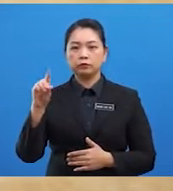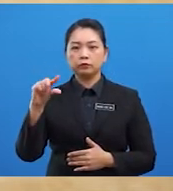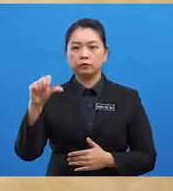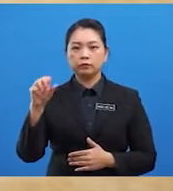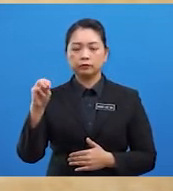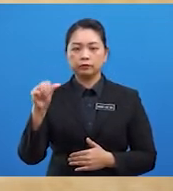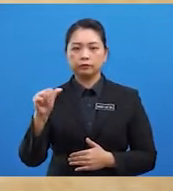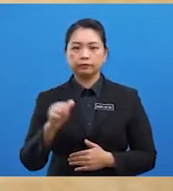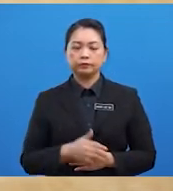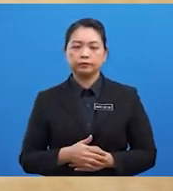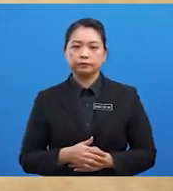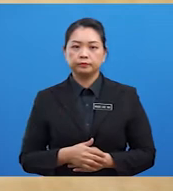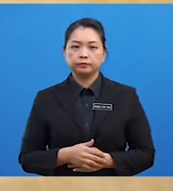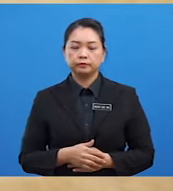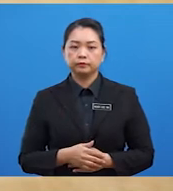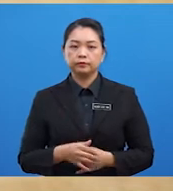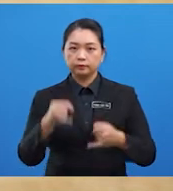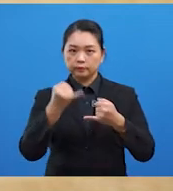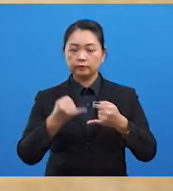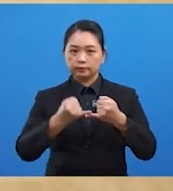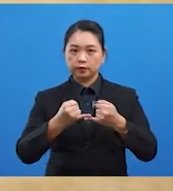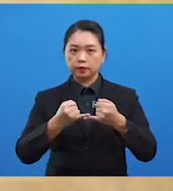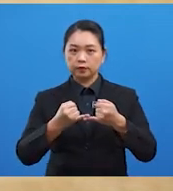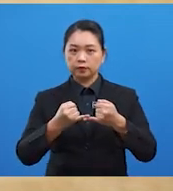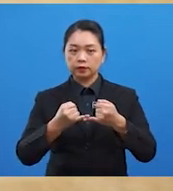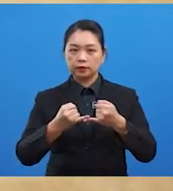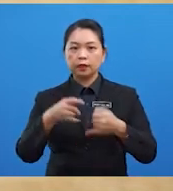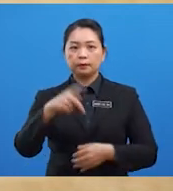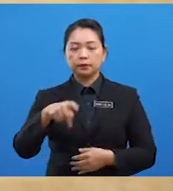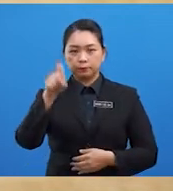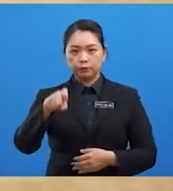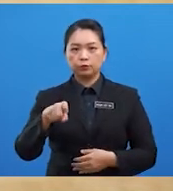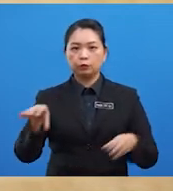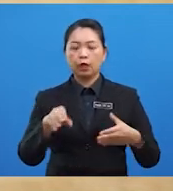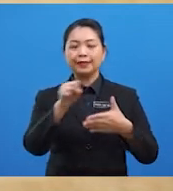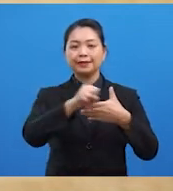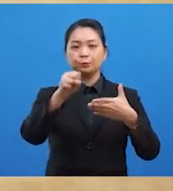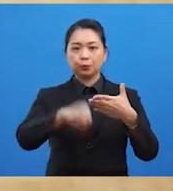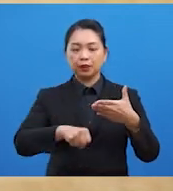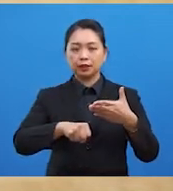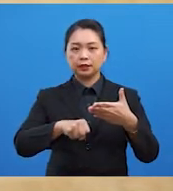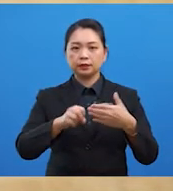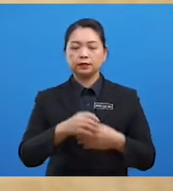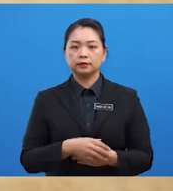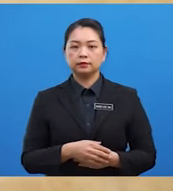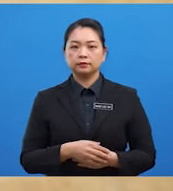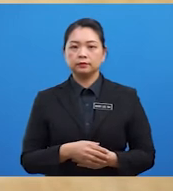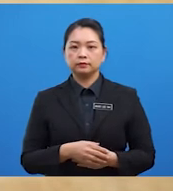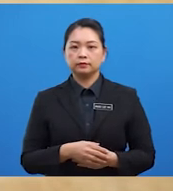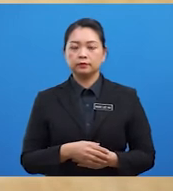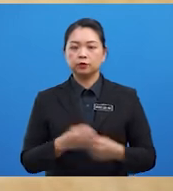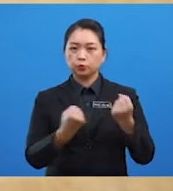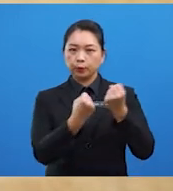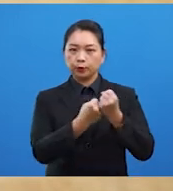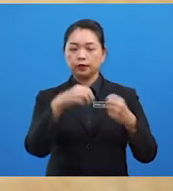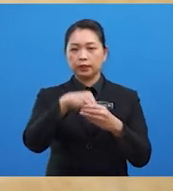sekali pelajar-pelajar perlu menulis satu kesimpulan isi daripada sumbangan dalam bidang